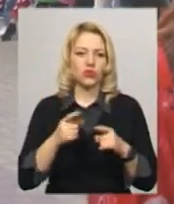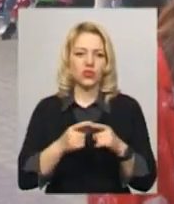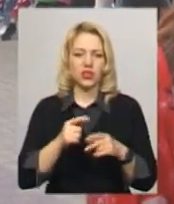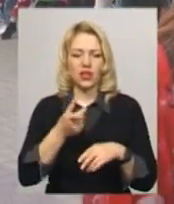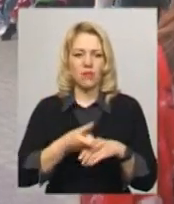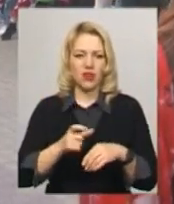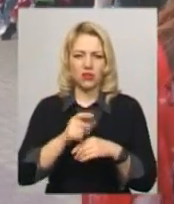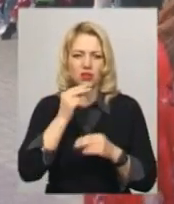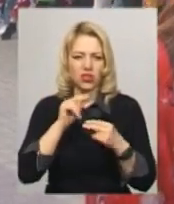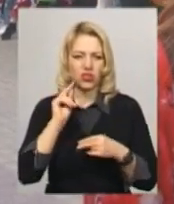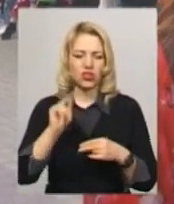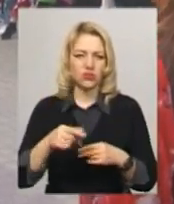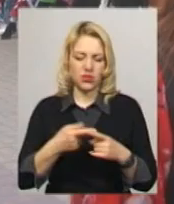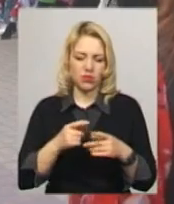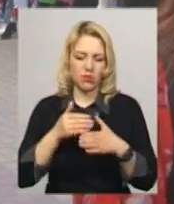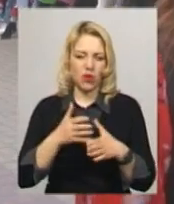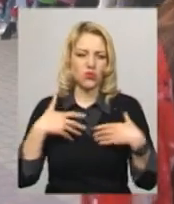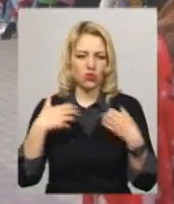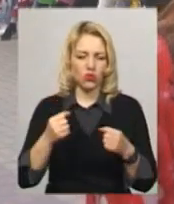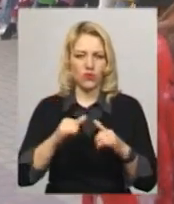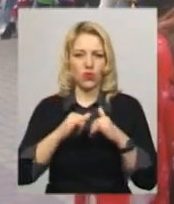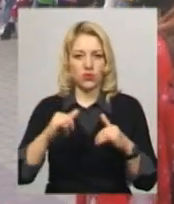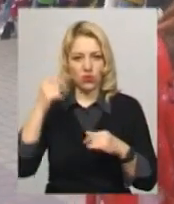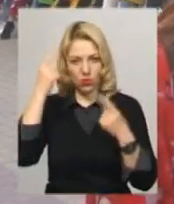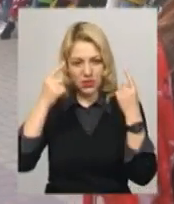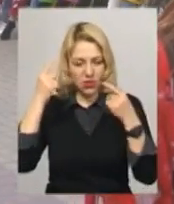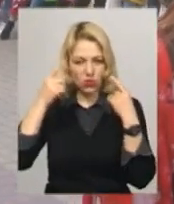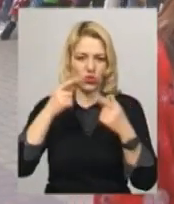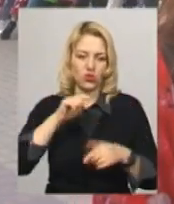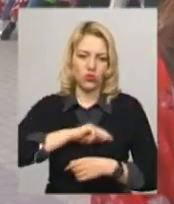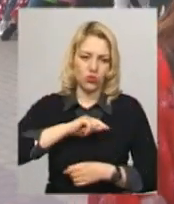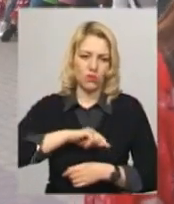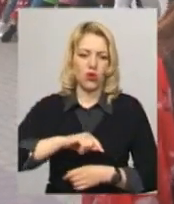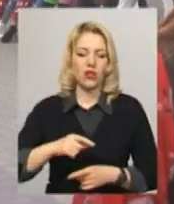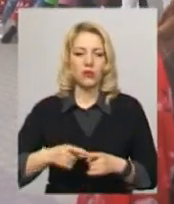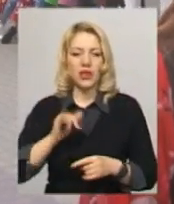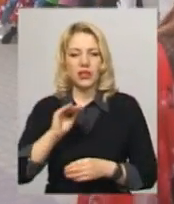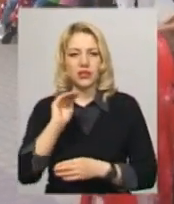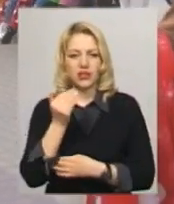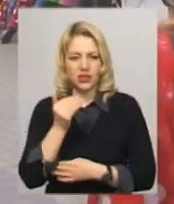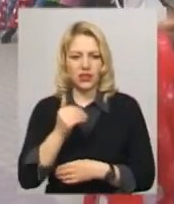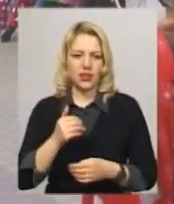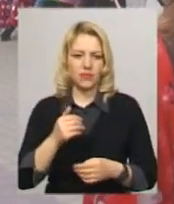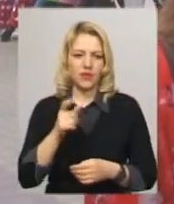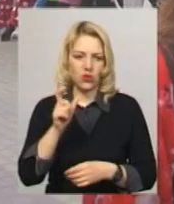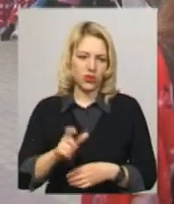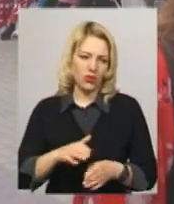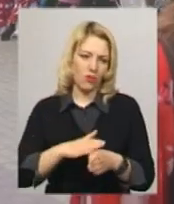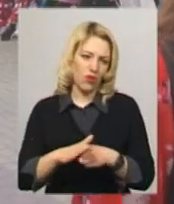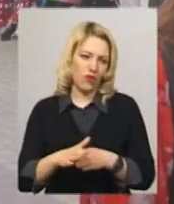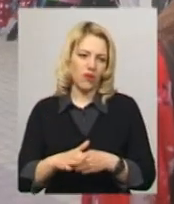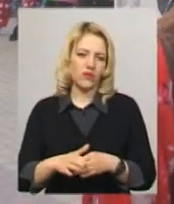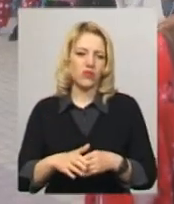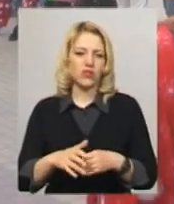набагато краще, це допомагає здоров'ю і розвитку психологічному, духовному, моральному. Дитина і людина повністю